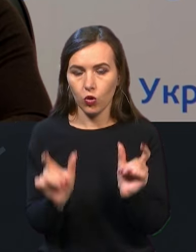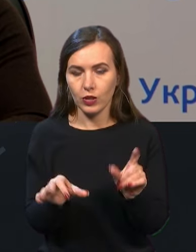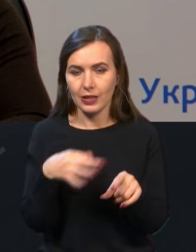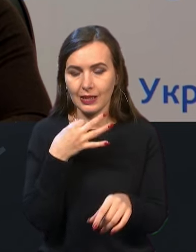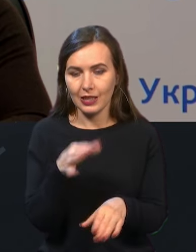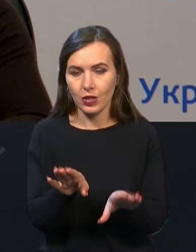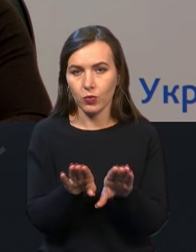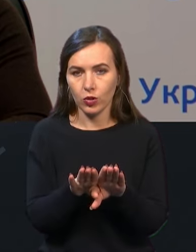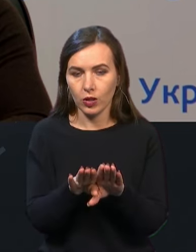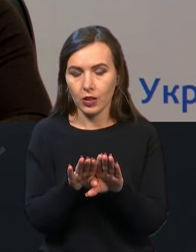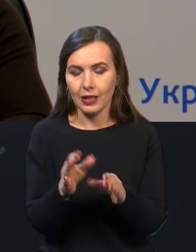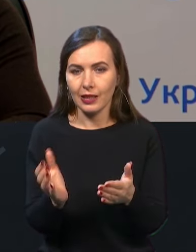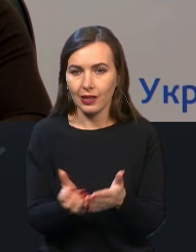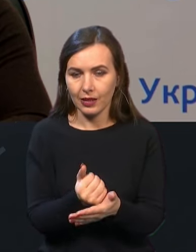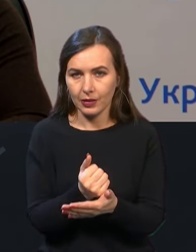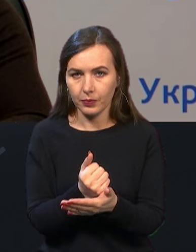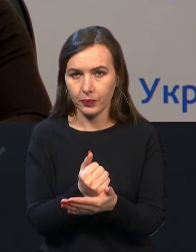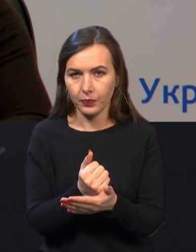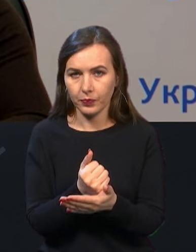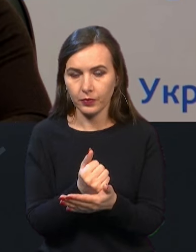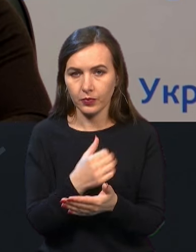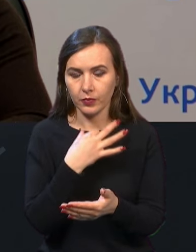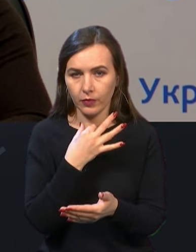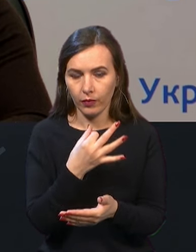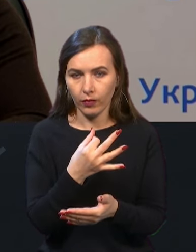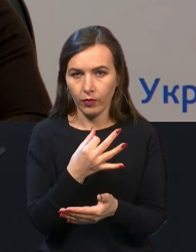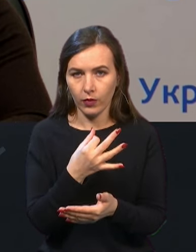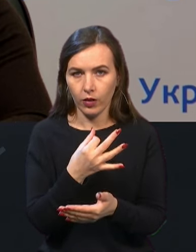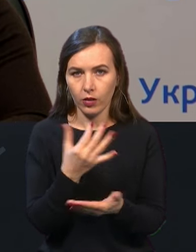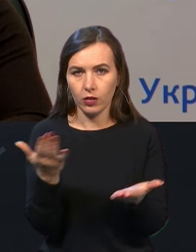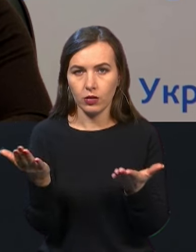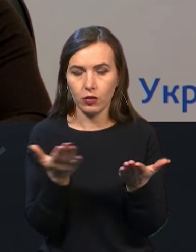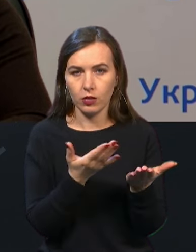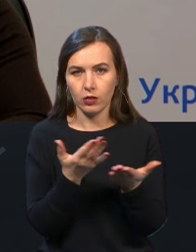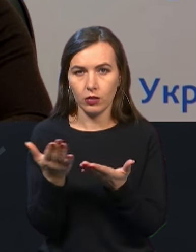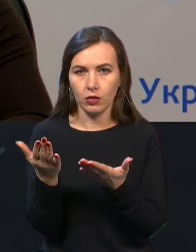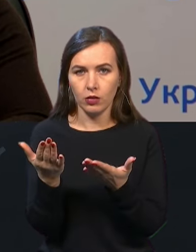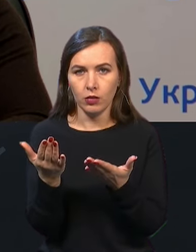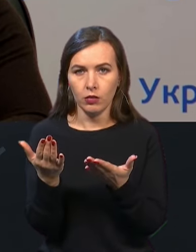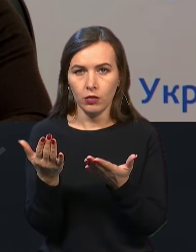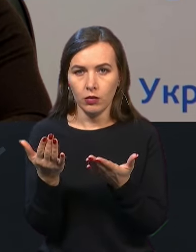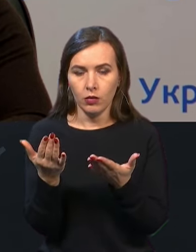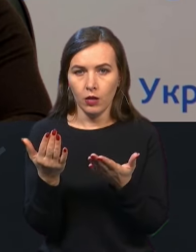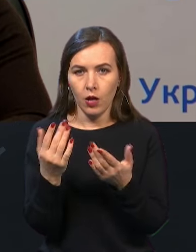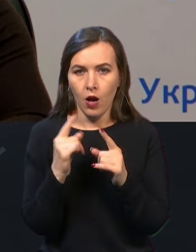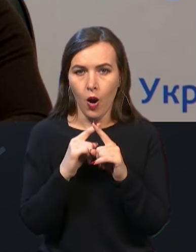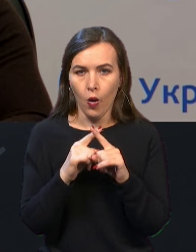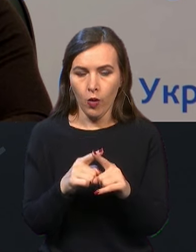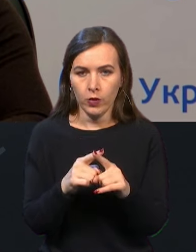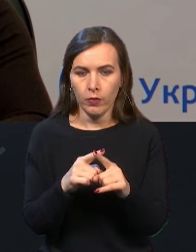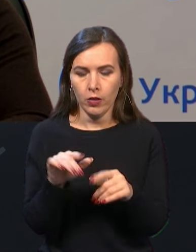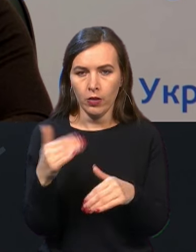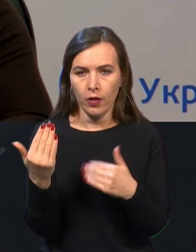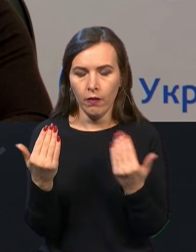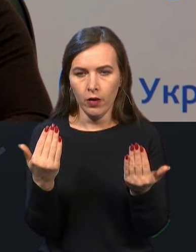так, найдемо, скажімо, якісь компромісні варіанти, але це для